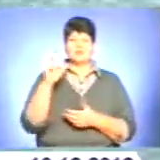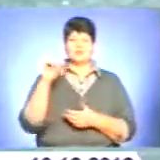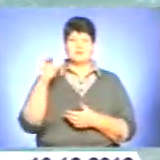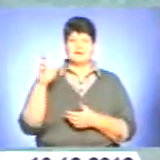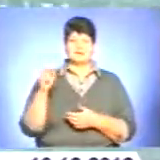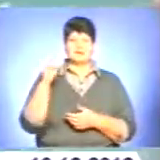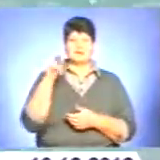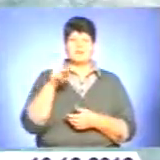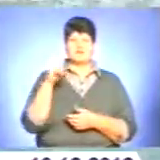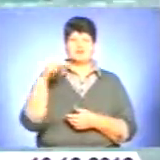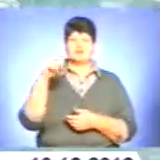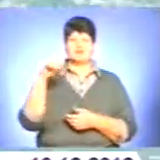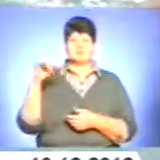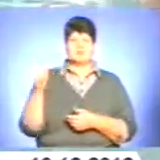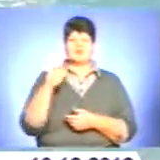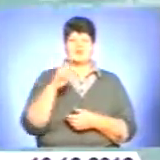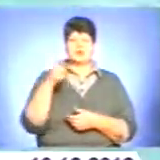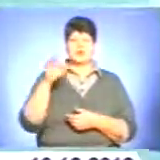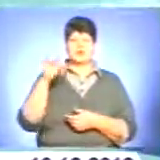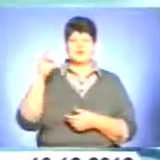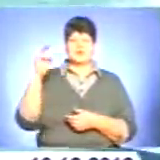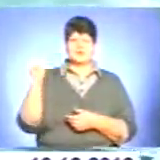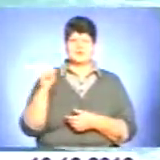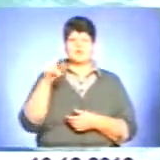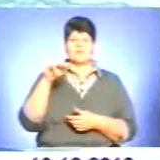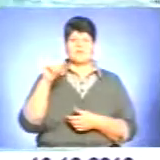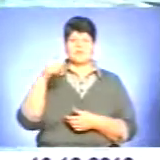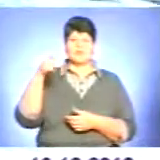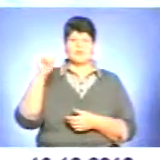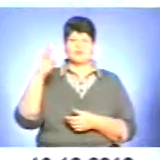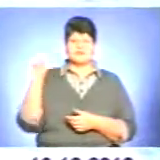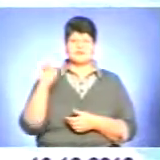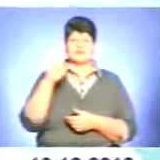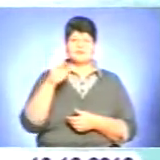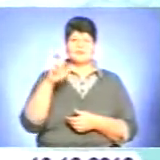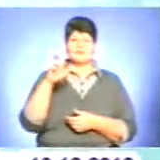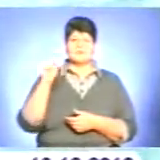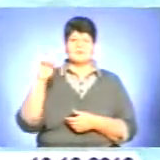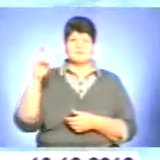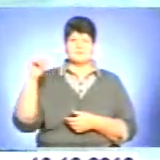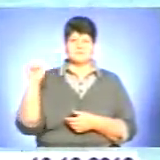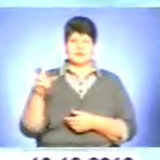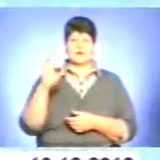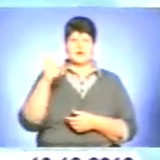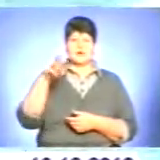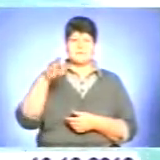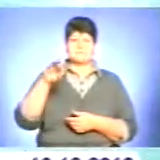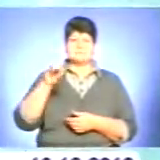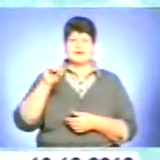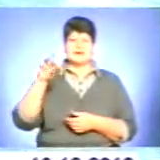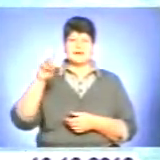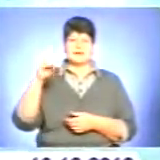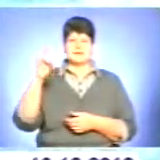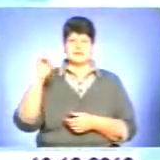Дзюбановський, Володимир Горішний, Юлія Пугурська, Вікторія Баран, Назар Таньовський, Олександр Омеляненко. Усі